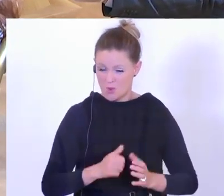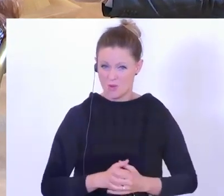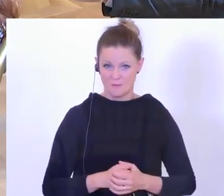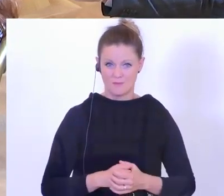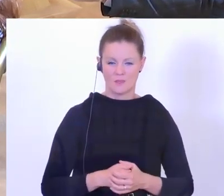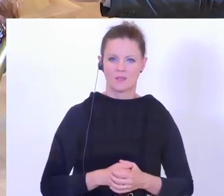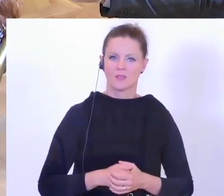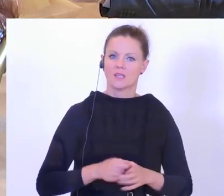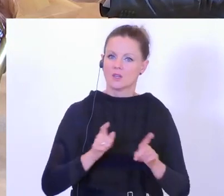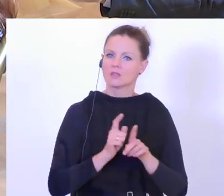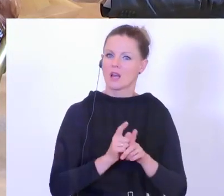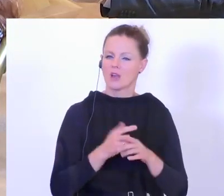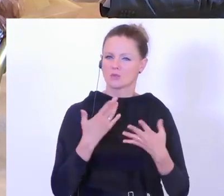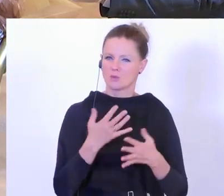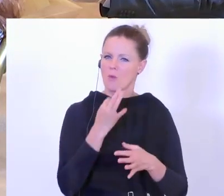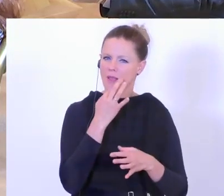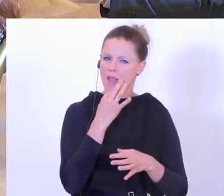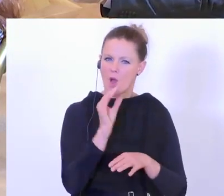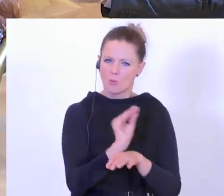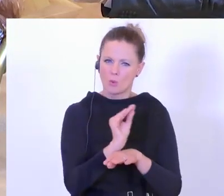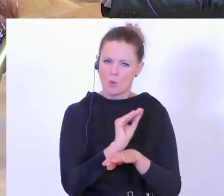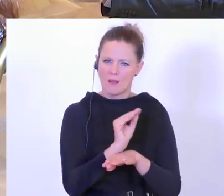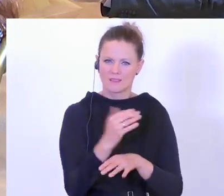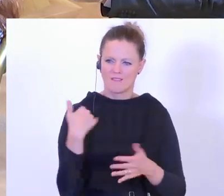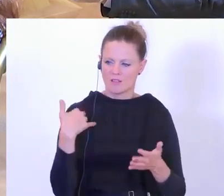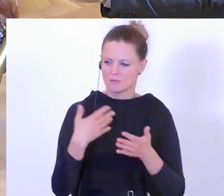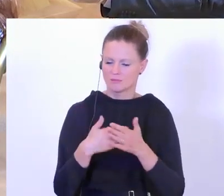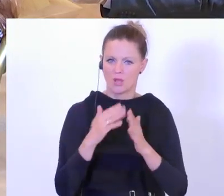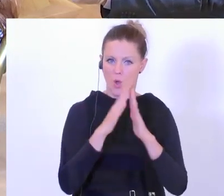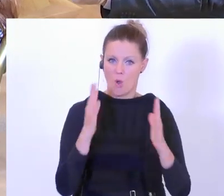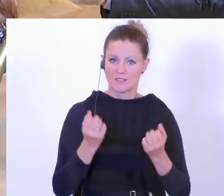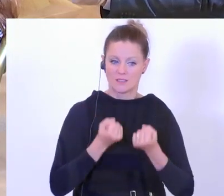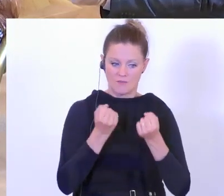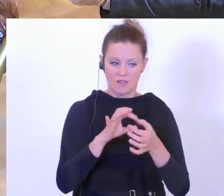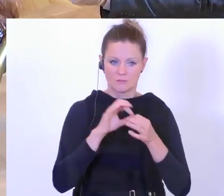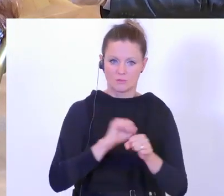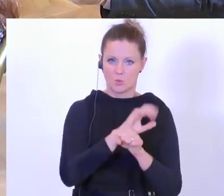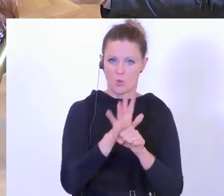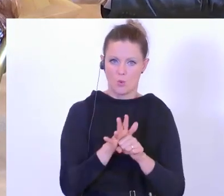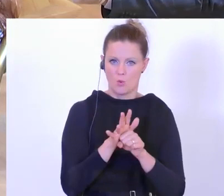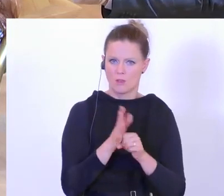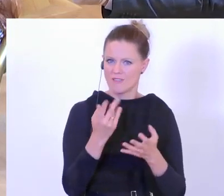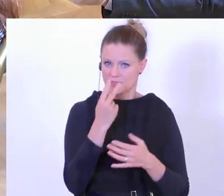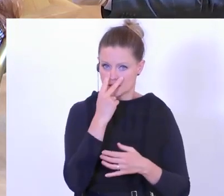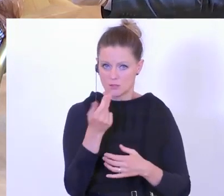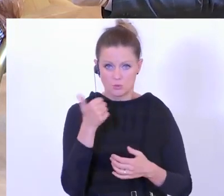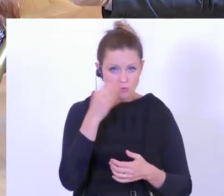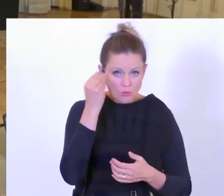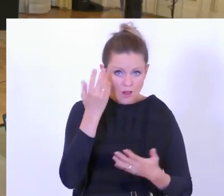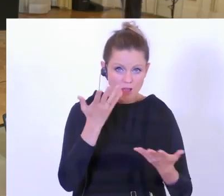was haben Sie jetzt durch diese genaue Beobachtung über häusliche Gewalt in Zeiten von Corona gesehen, gelernt?